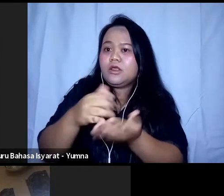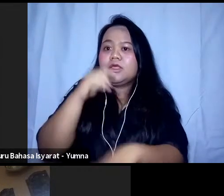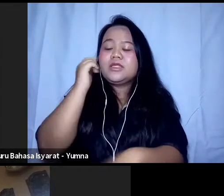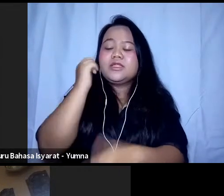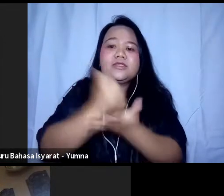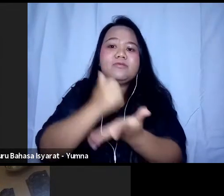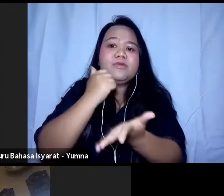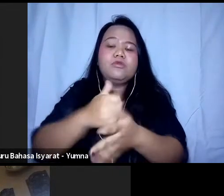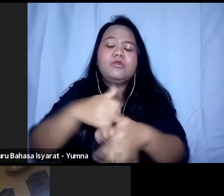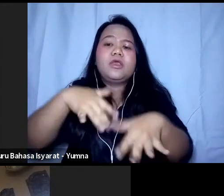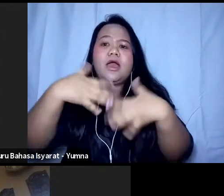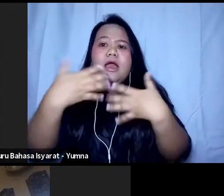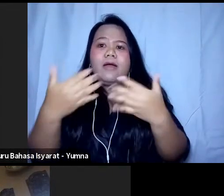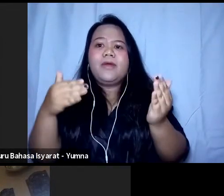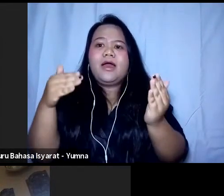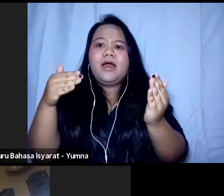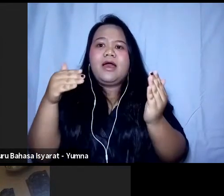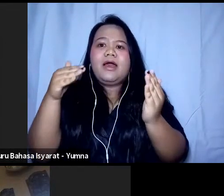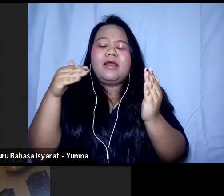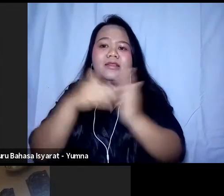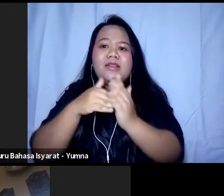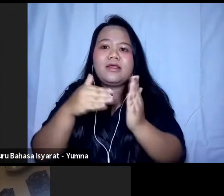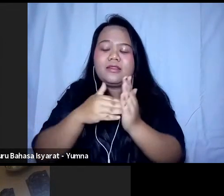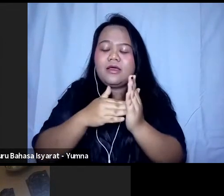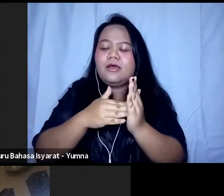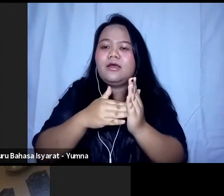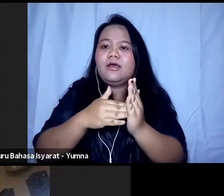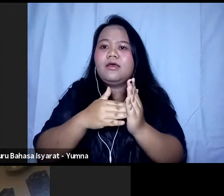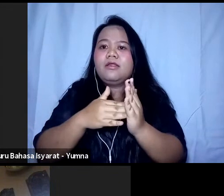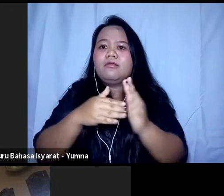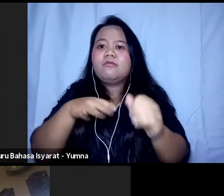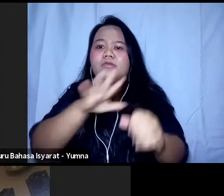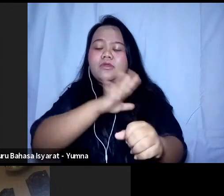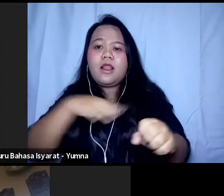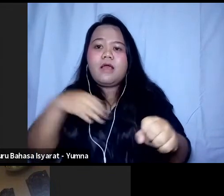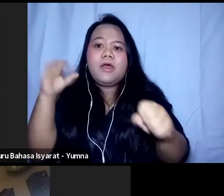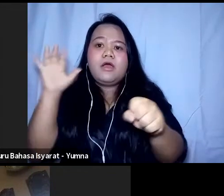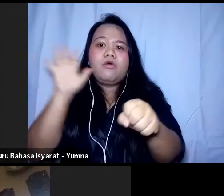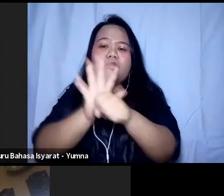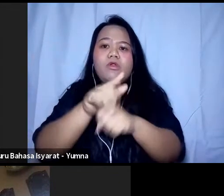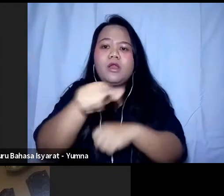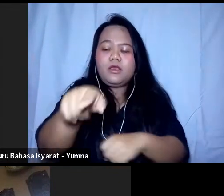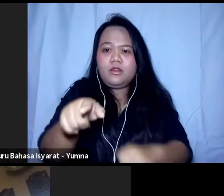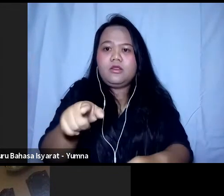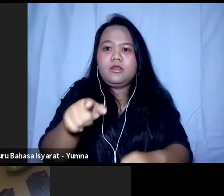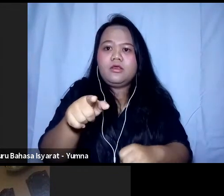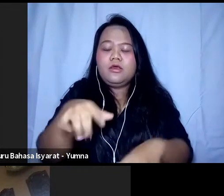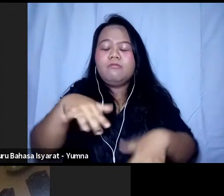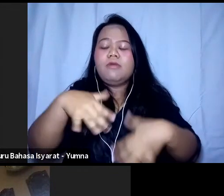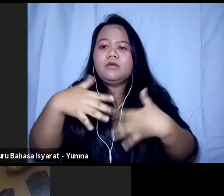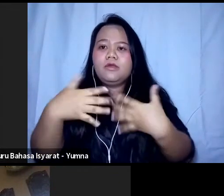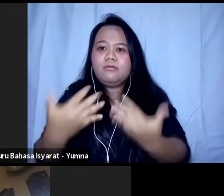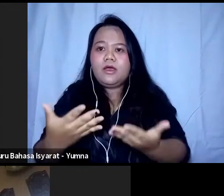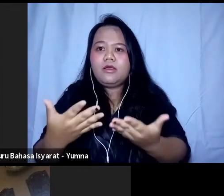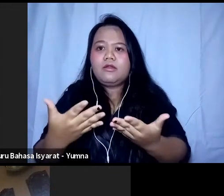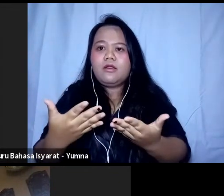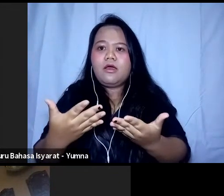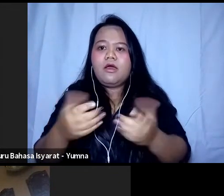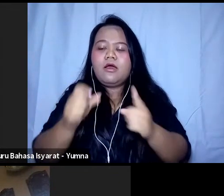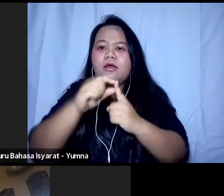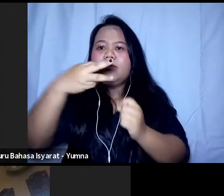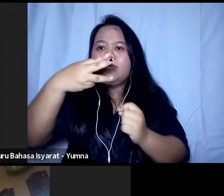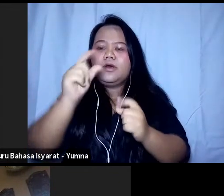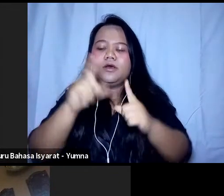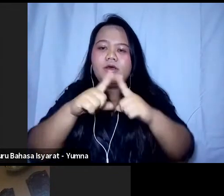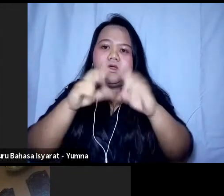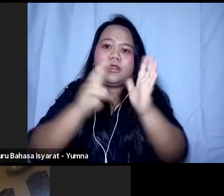apa sih, Bu, tantangan yang dihadapi selama masa pandemi ini dan juga bagaimana peran dari Ibu Rukini